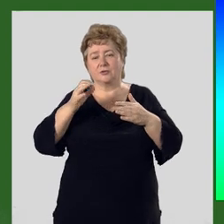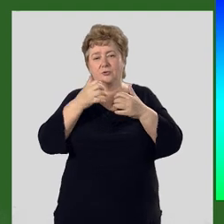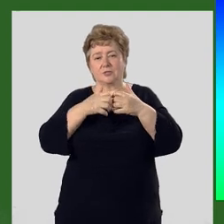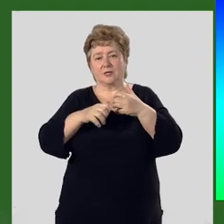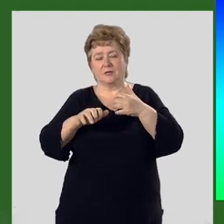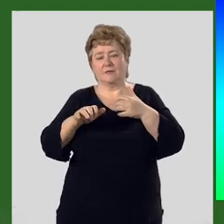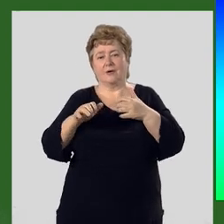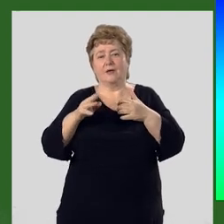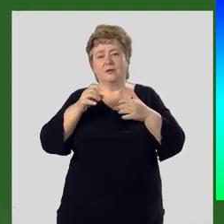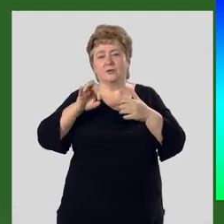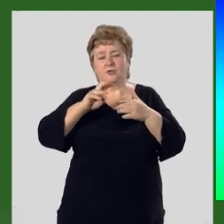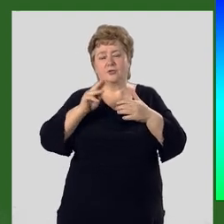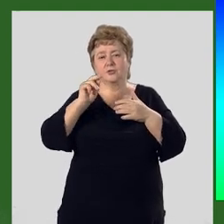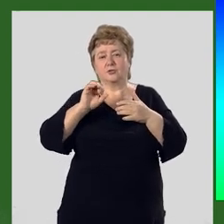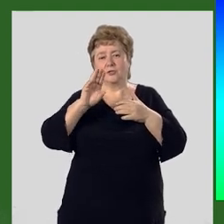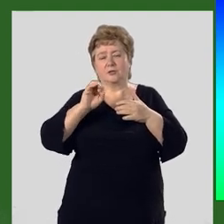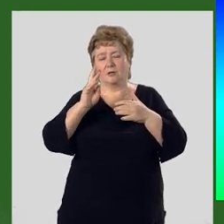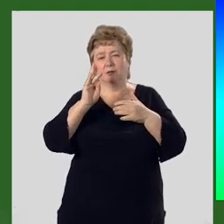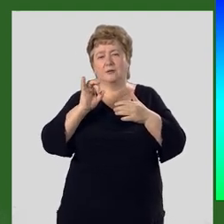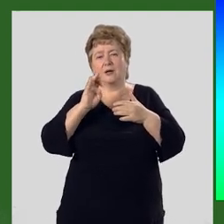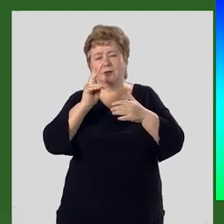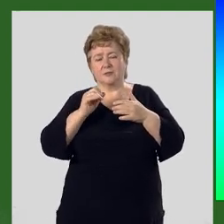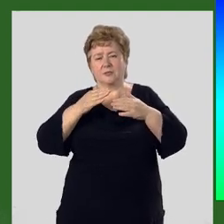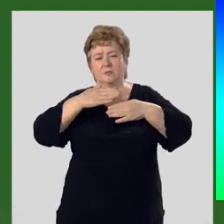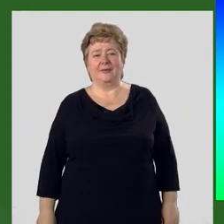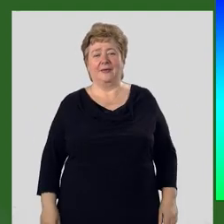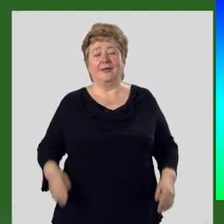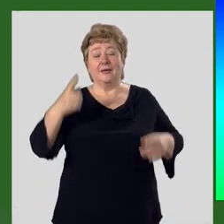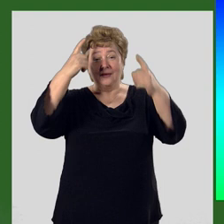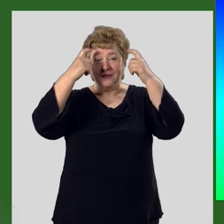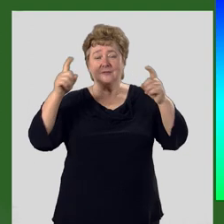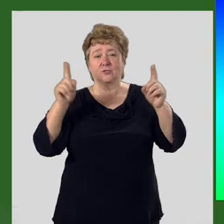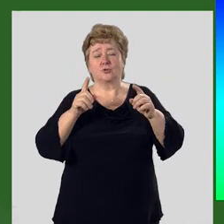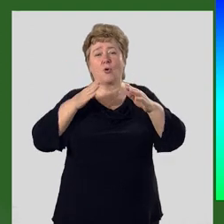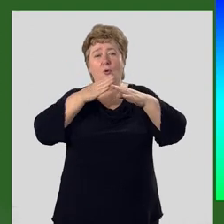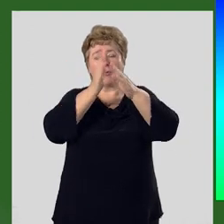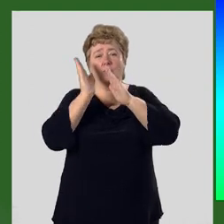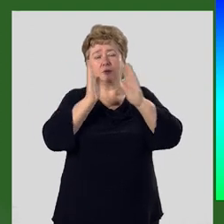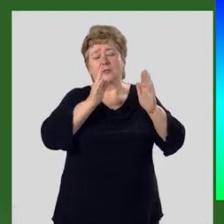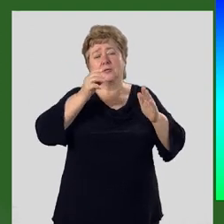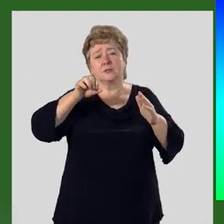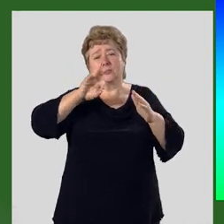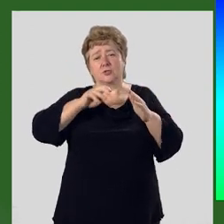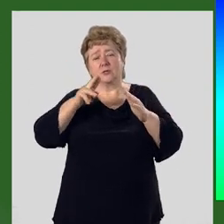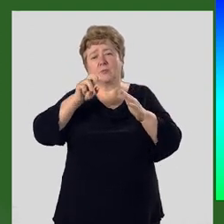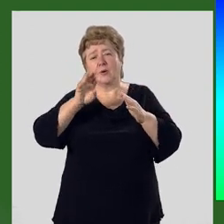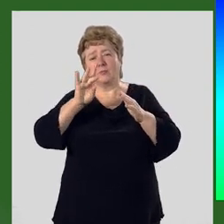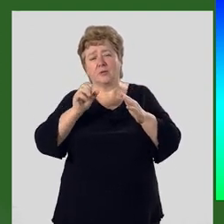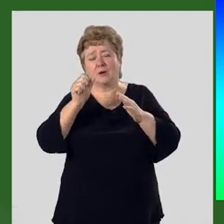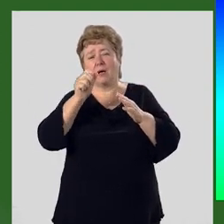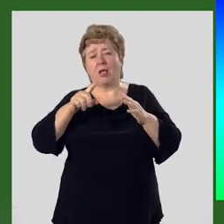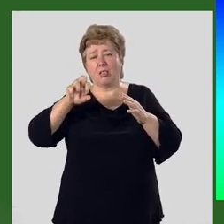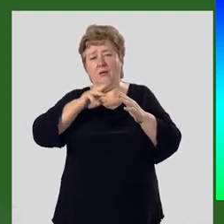среднего Теньшаня, Чаткал – Нарынским разломом. Известно, что горные системы Теньшаня и Памира